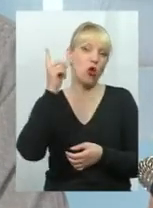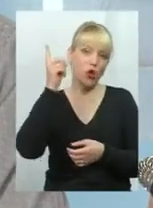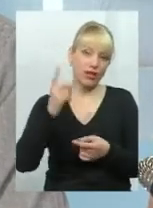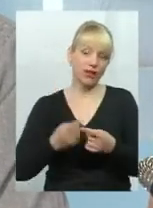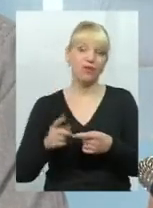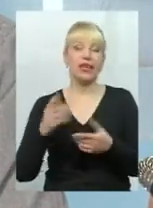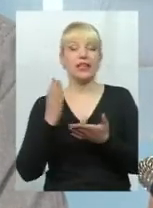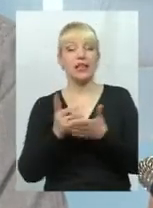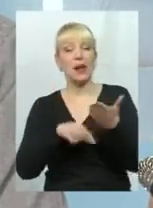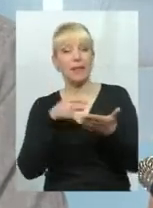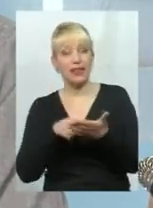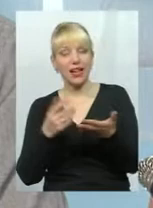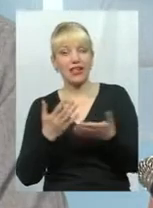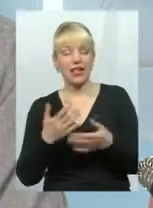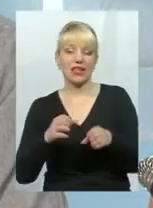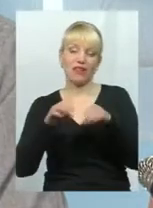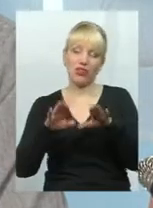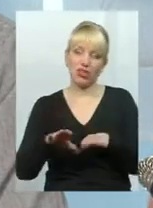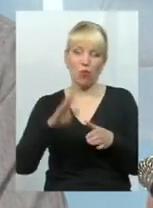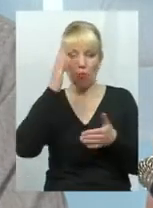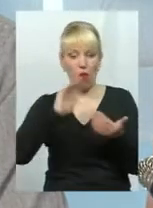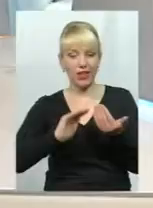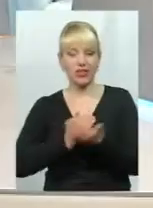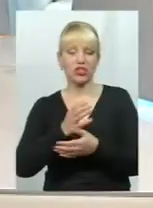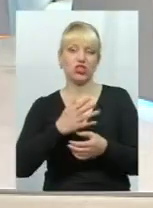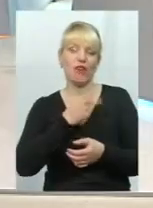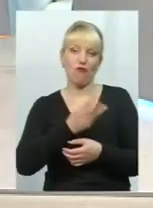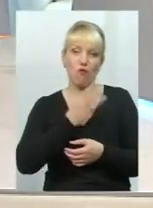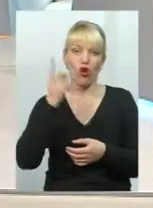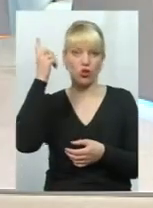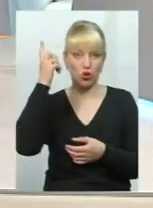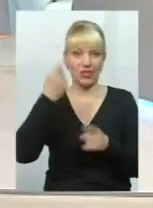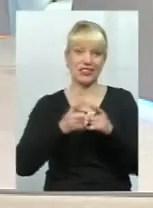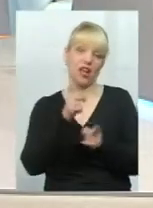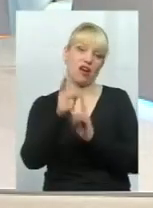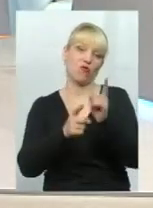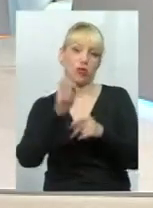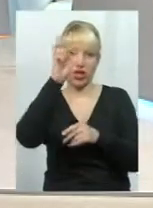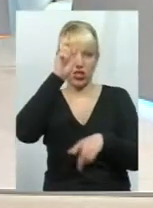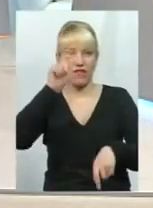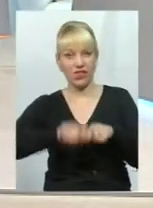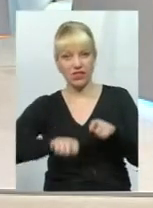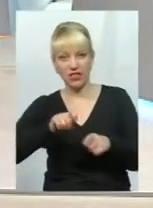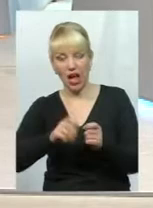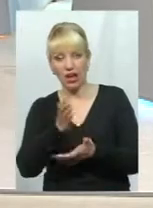вирішуються з політичної волі згори, так, це як-то реформа Державної фіскальної служби, це як-то